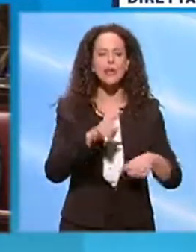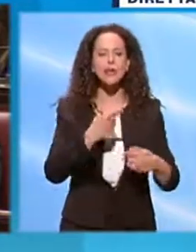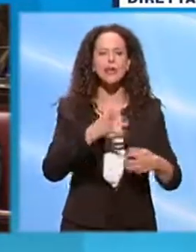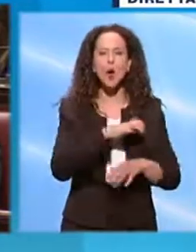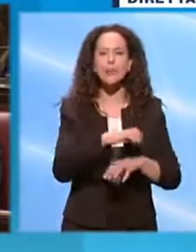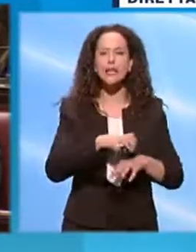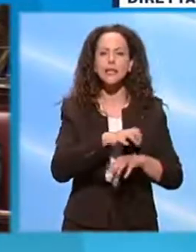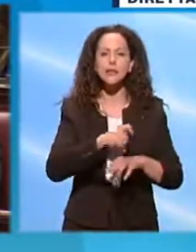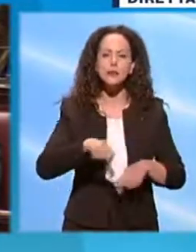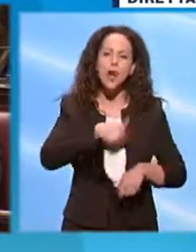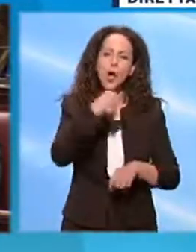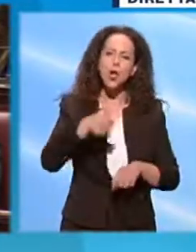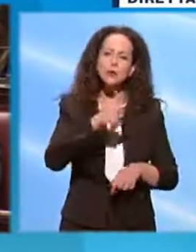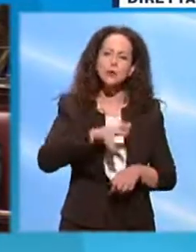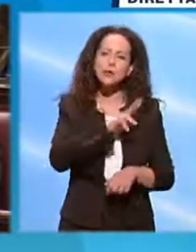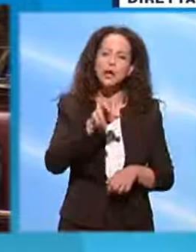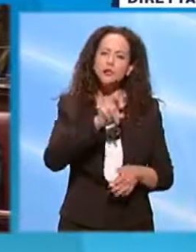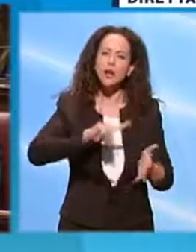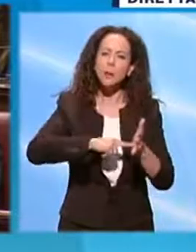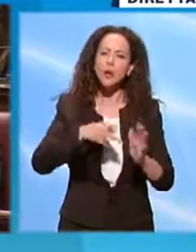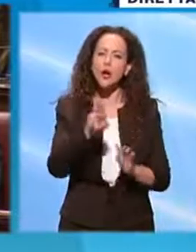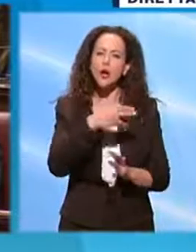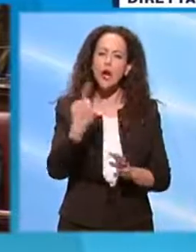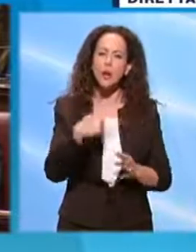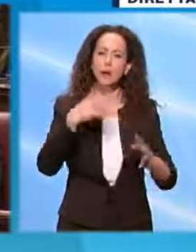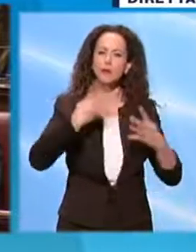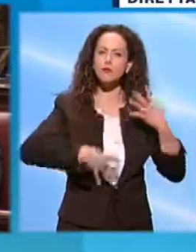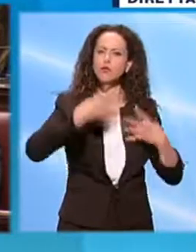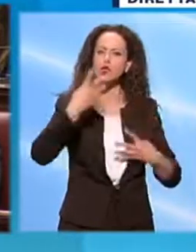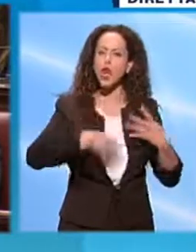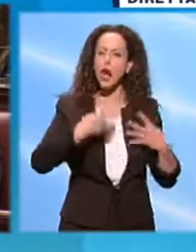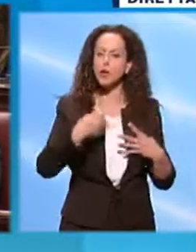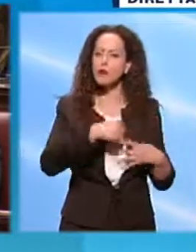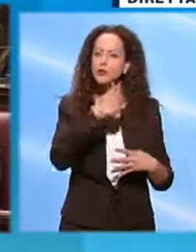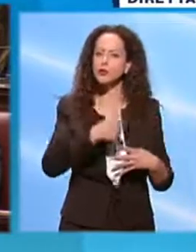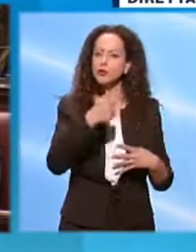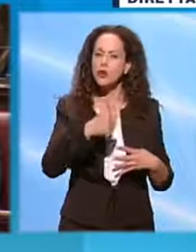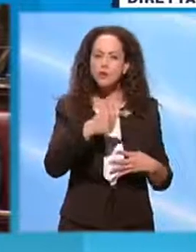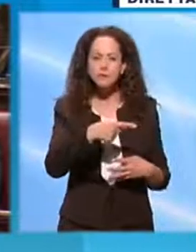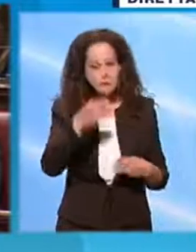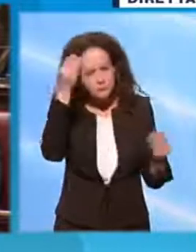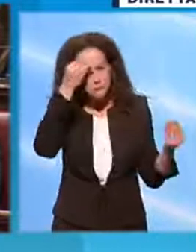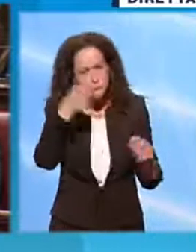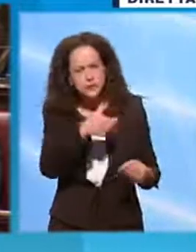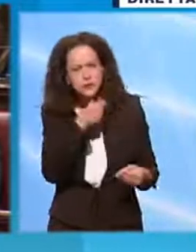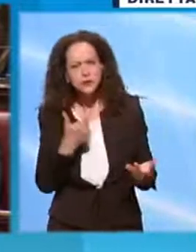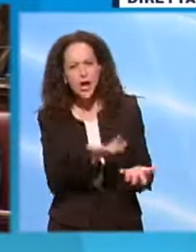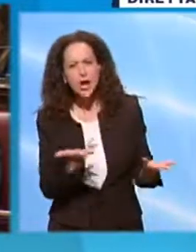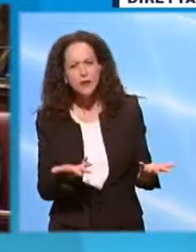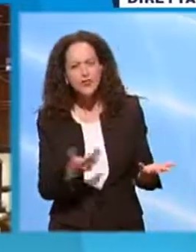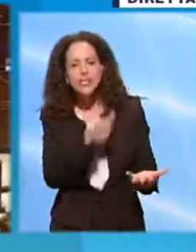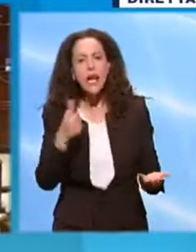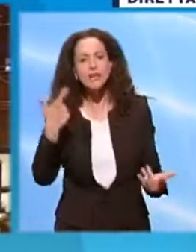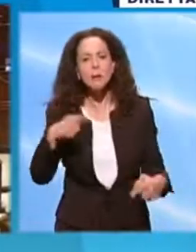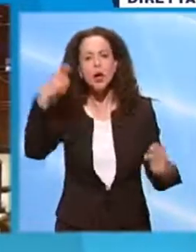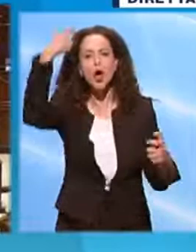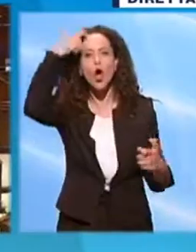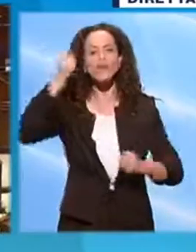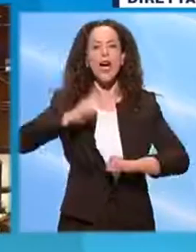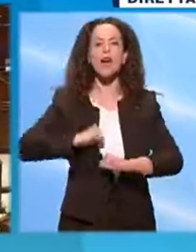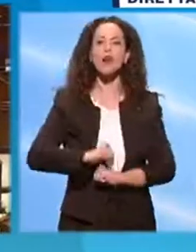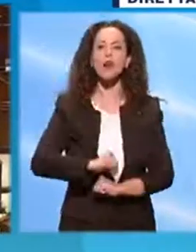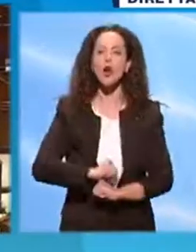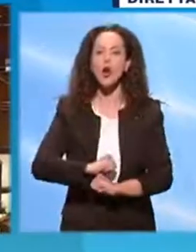anno più di 300 milioni di euro per il suo funzionamento. Si è mai chiesto a cosa serva tutto questo? Serve a governare, Presidente Conte.